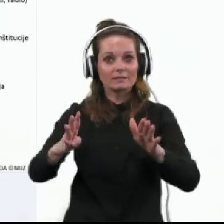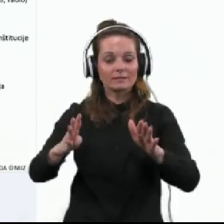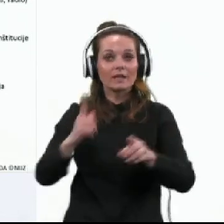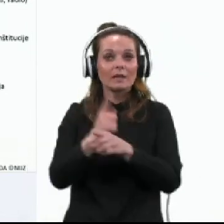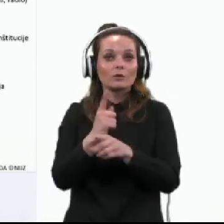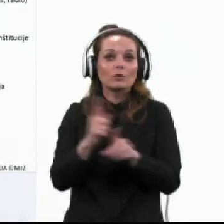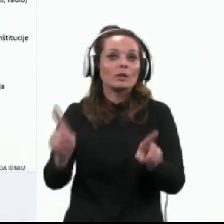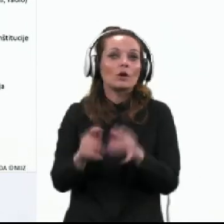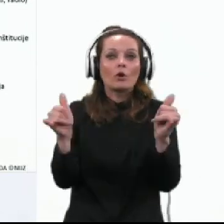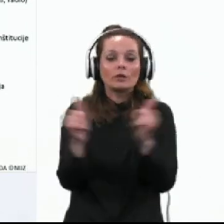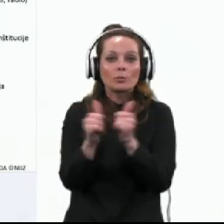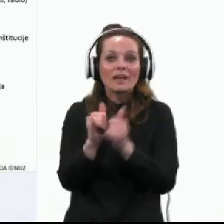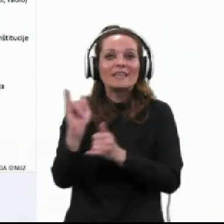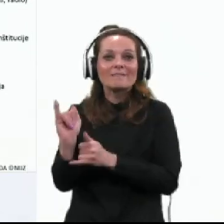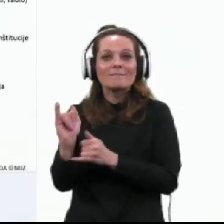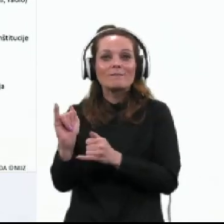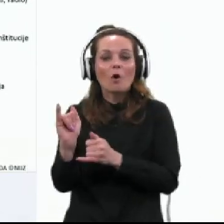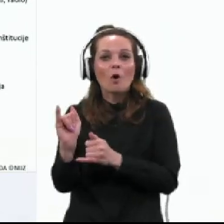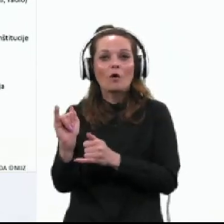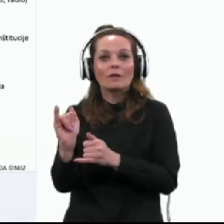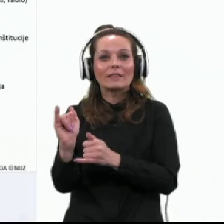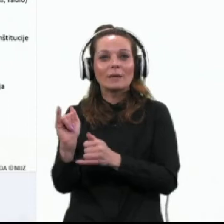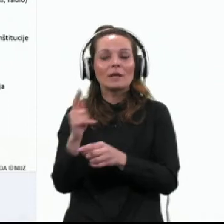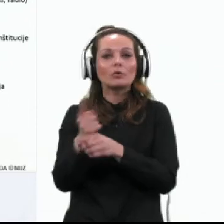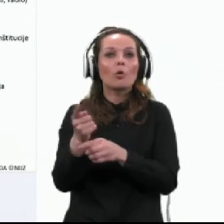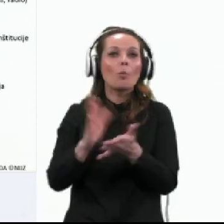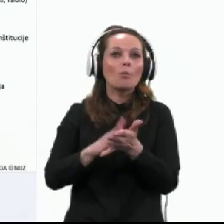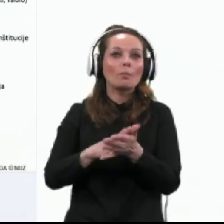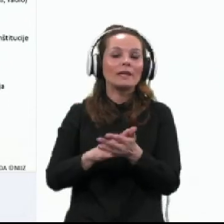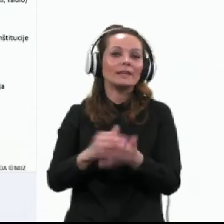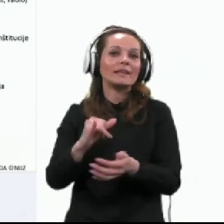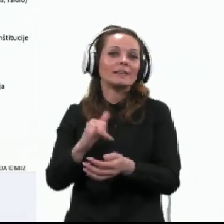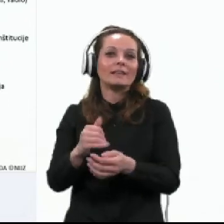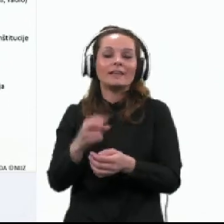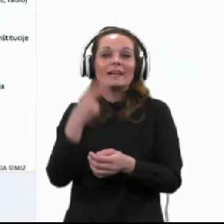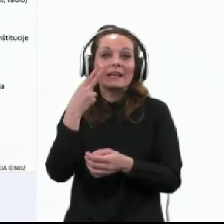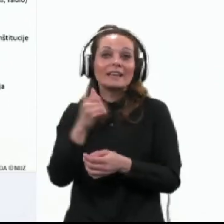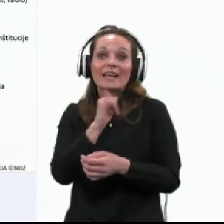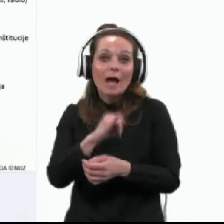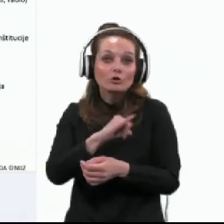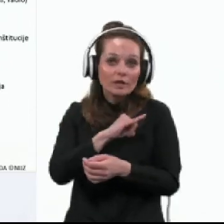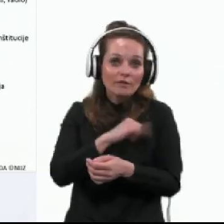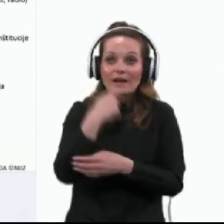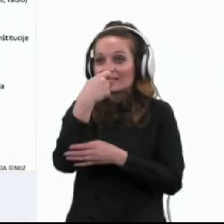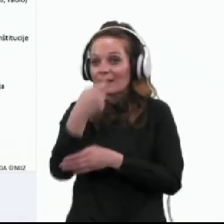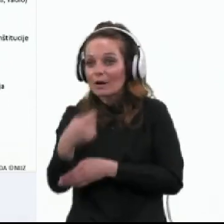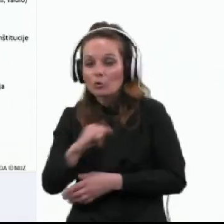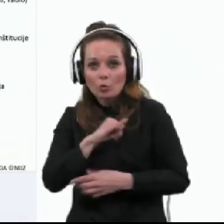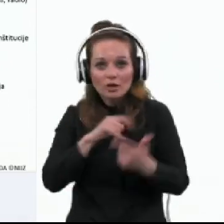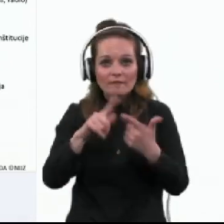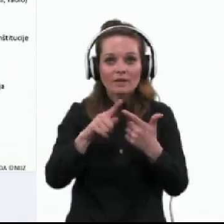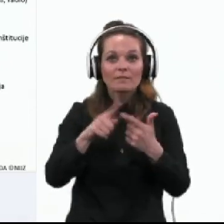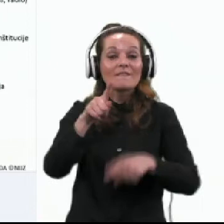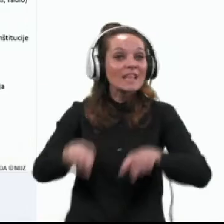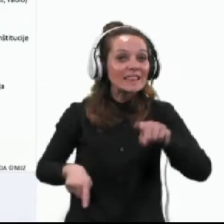generirala infodemijo, torej epidemijo informacij, ključno z lažnimi in zavajajočimi informacijami v